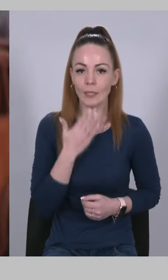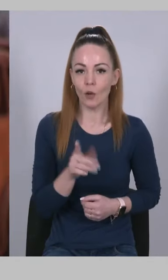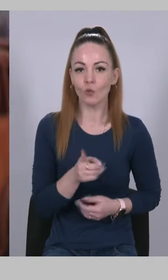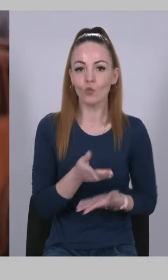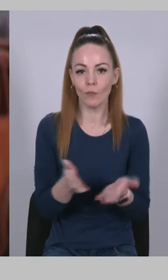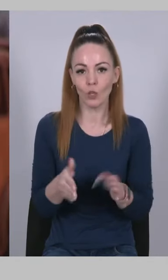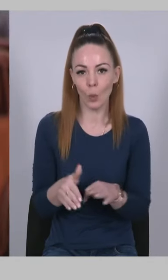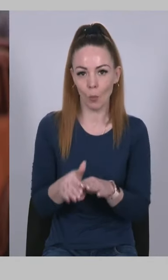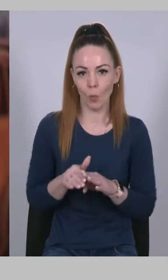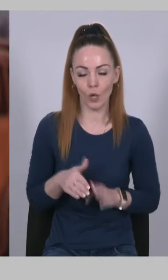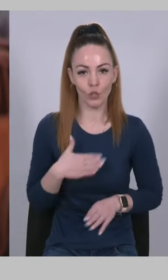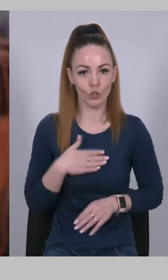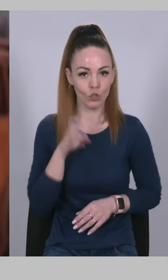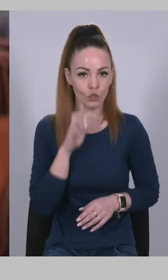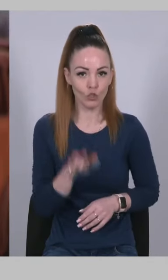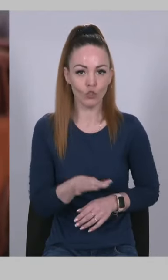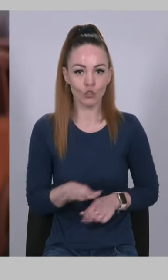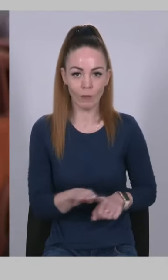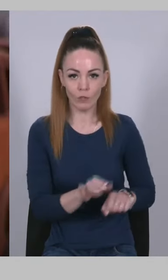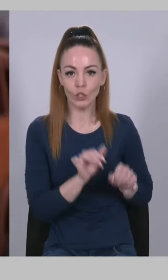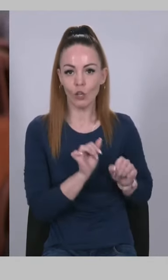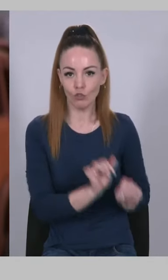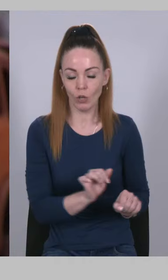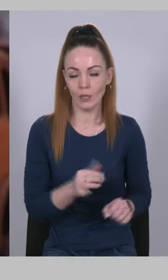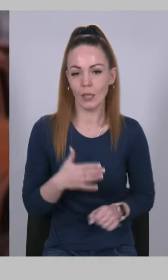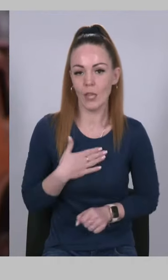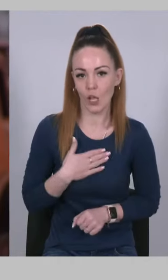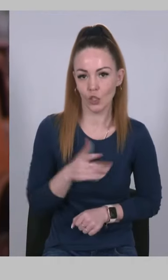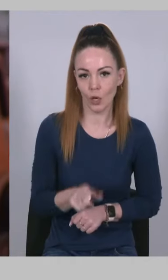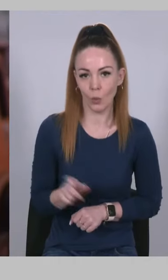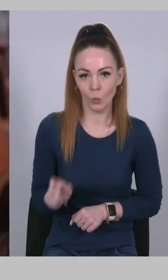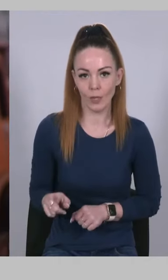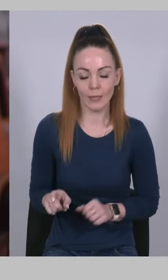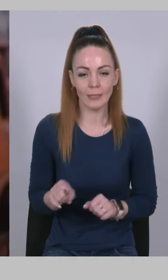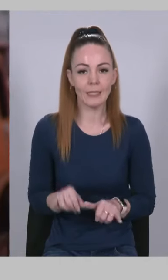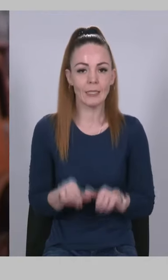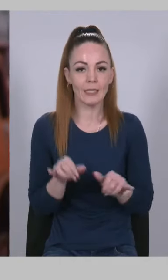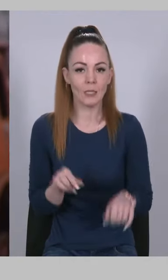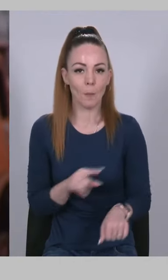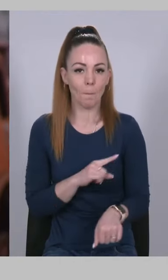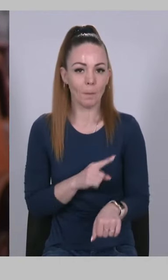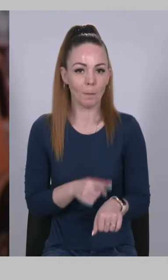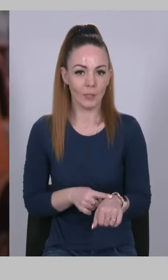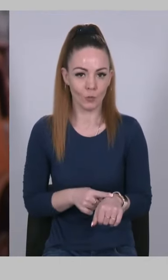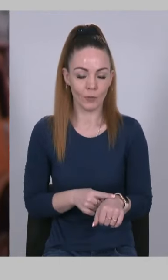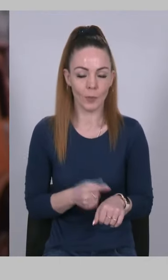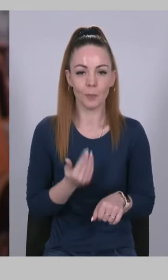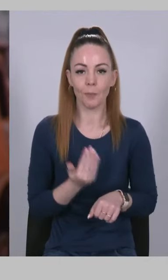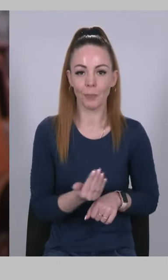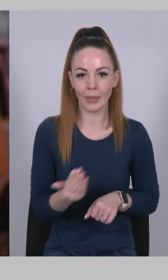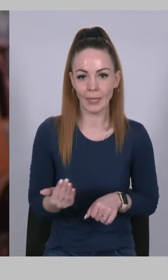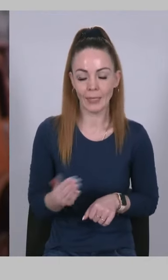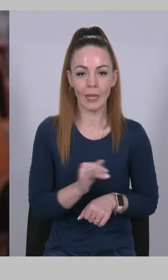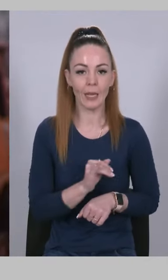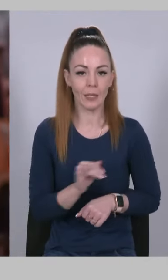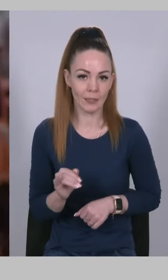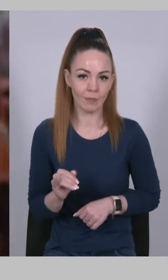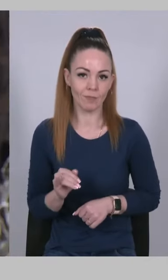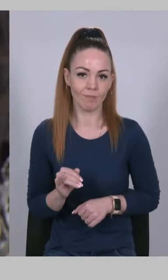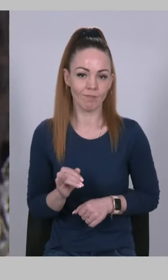нашій державі захищати наших людей, змістювати їх і